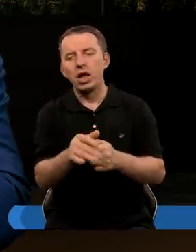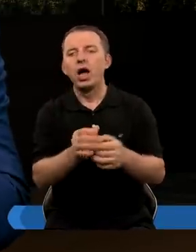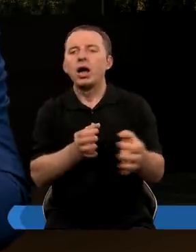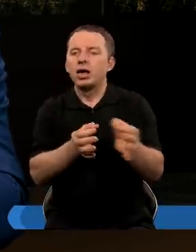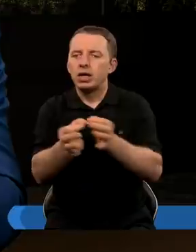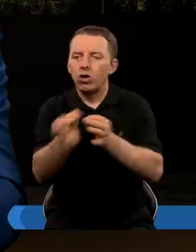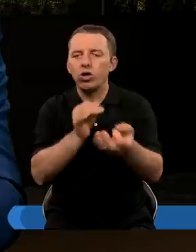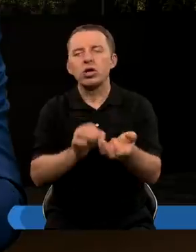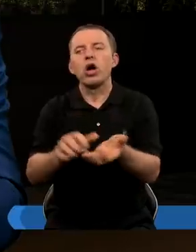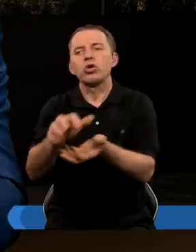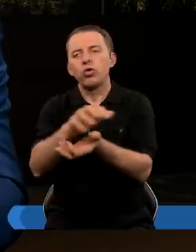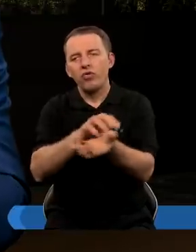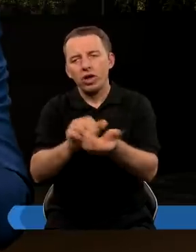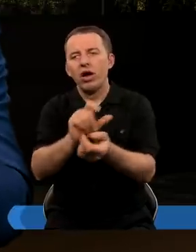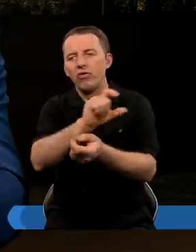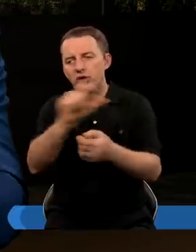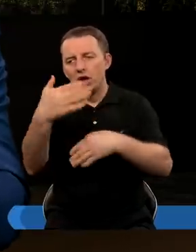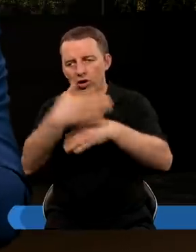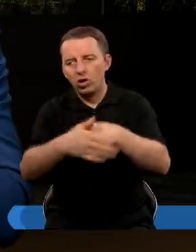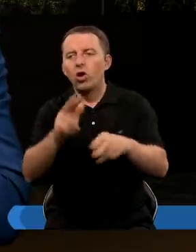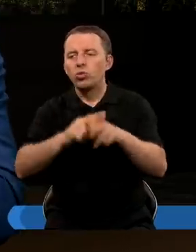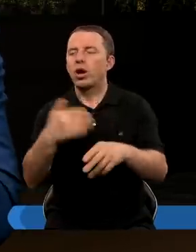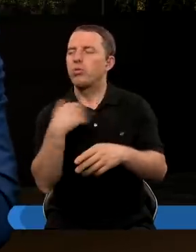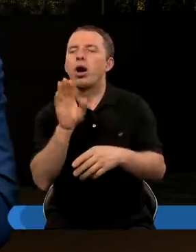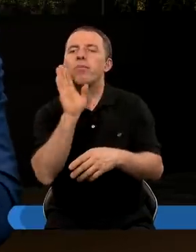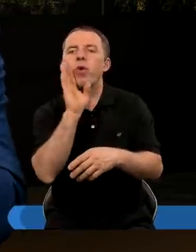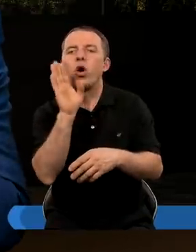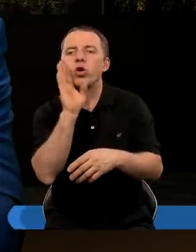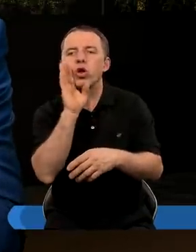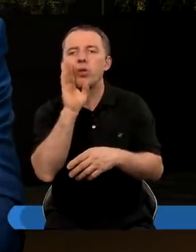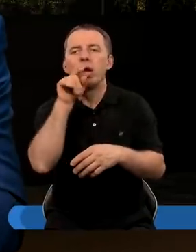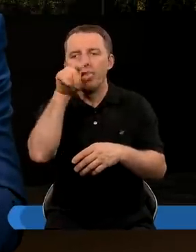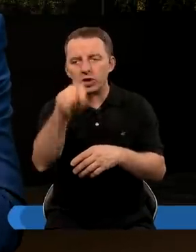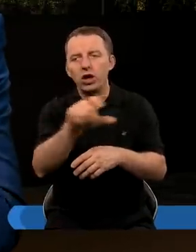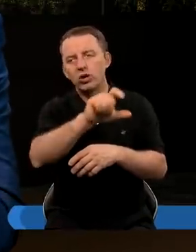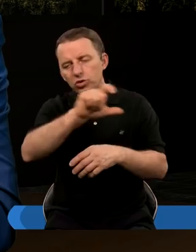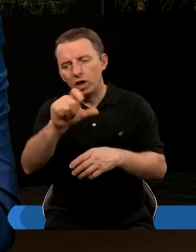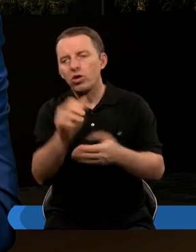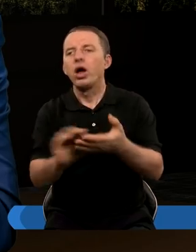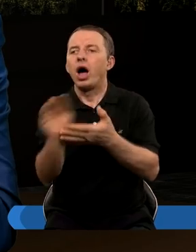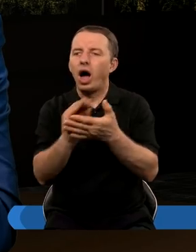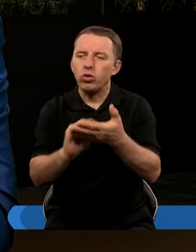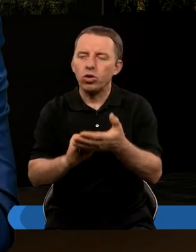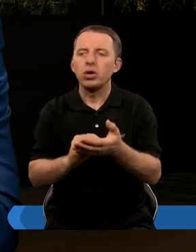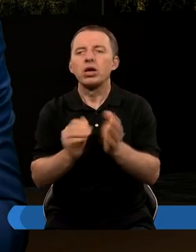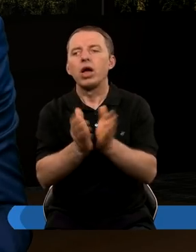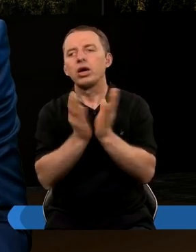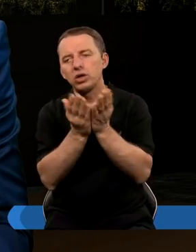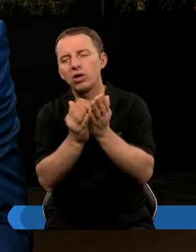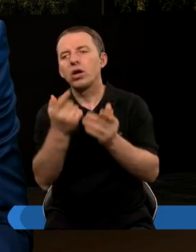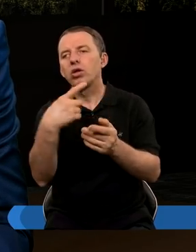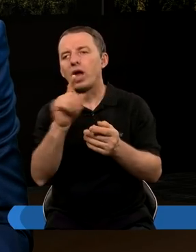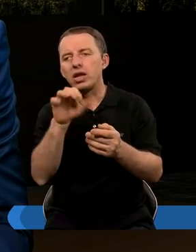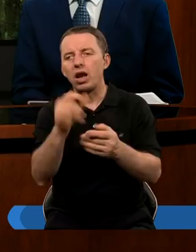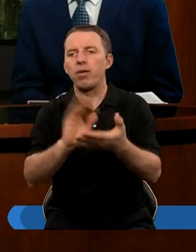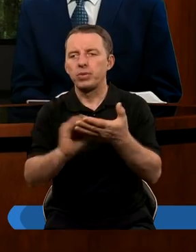przebiegała historia świata w czasach końca, która była podobna właśnie do czasów, kiedy ten autor pisał, czyli Daniel, kiedy pisał tę